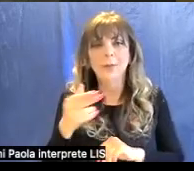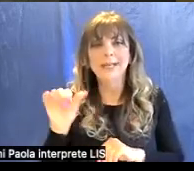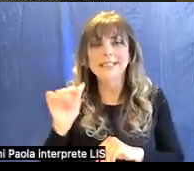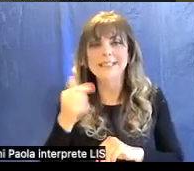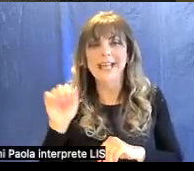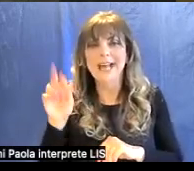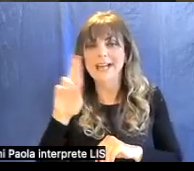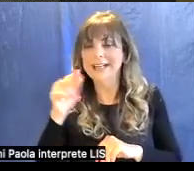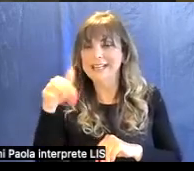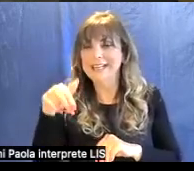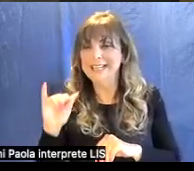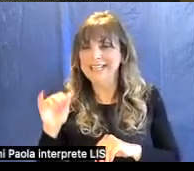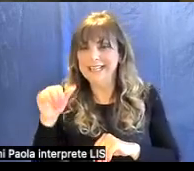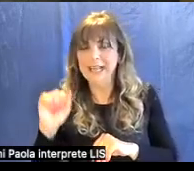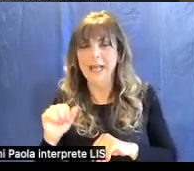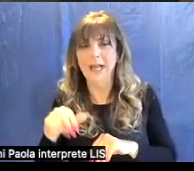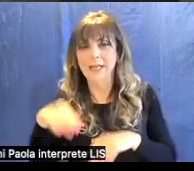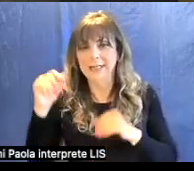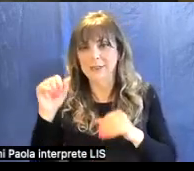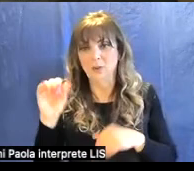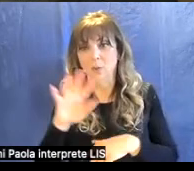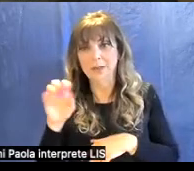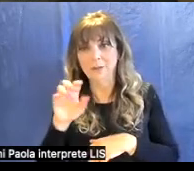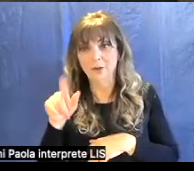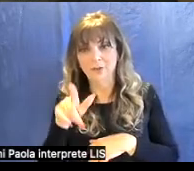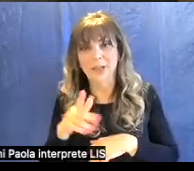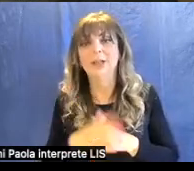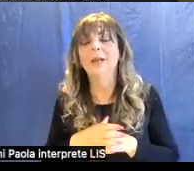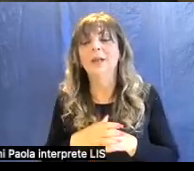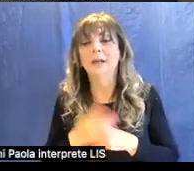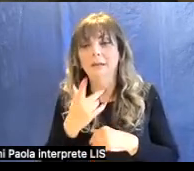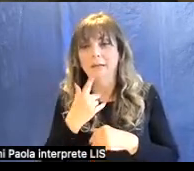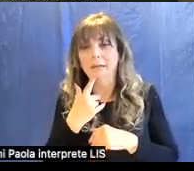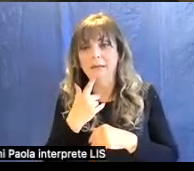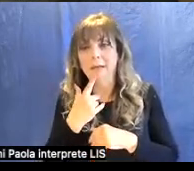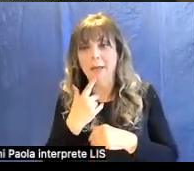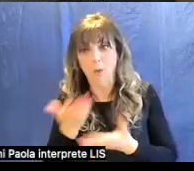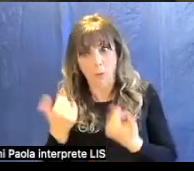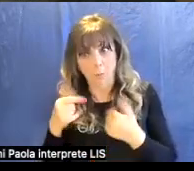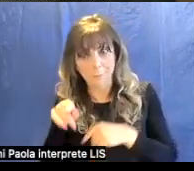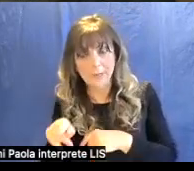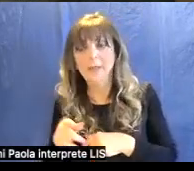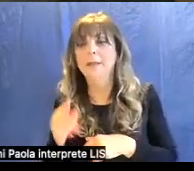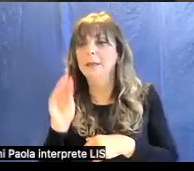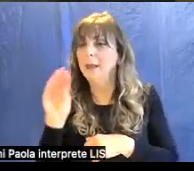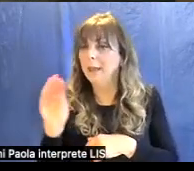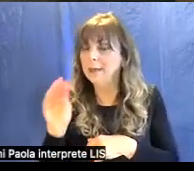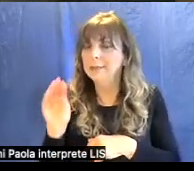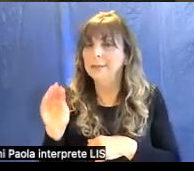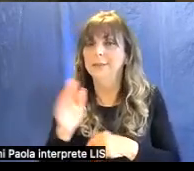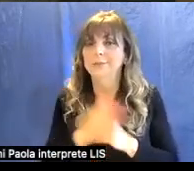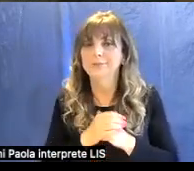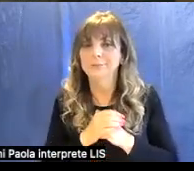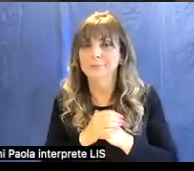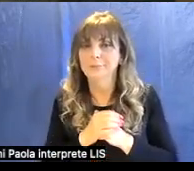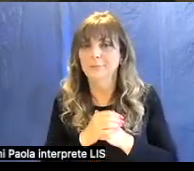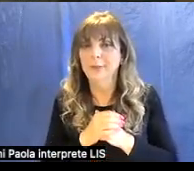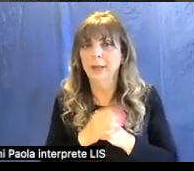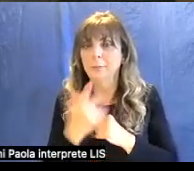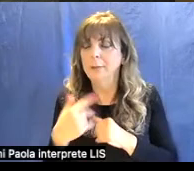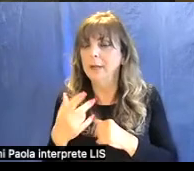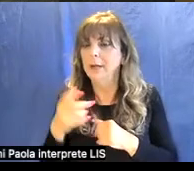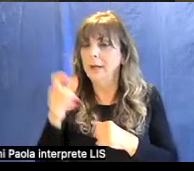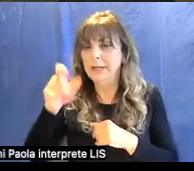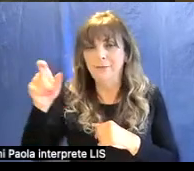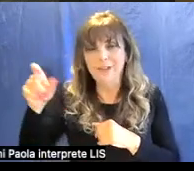Primo 400 nel quale il committente chiede espressamente che per tutte le figure